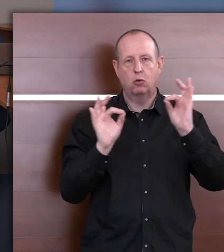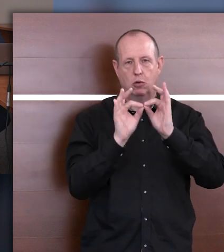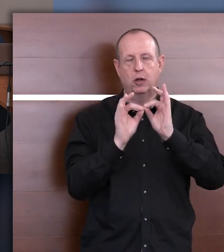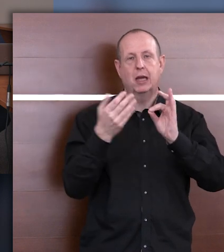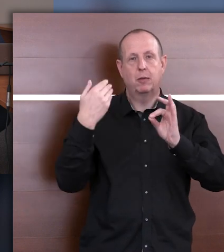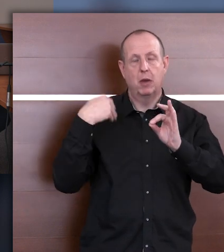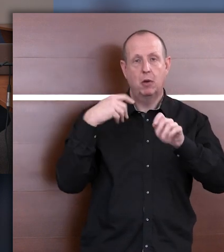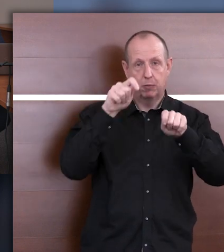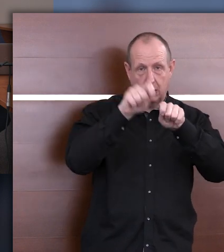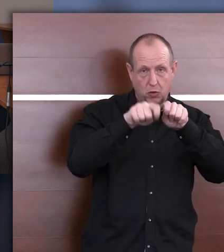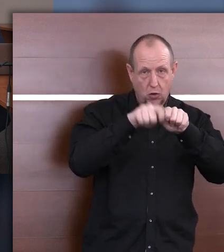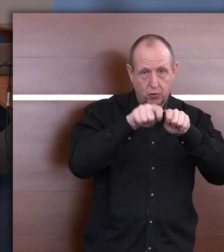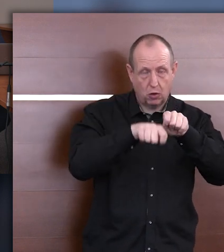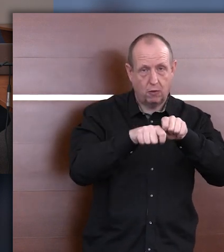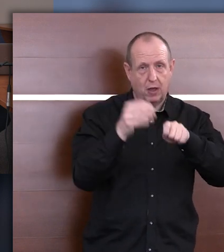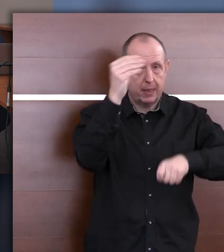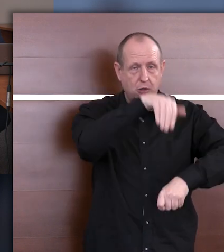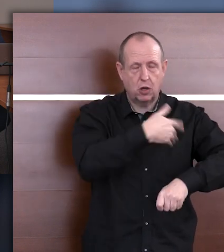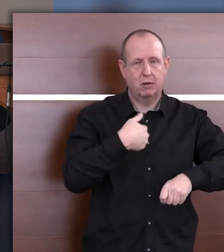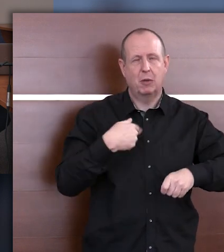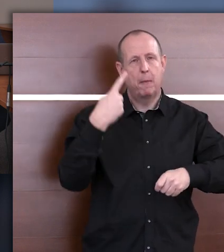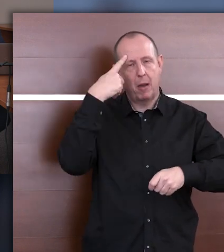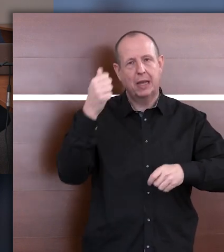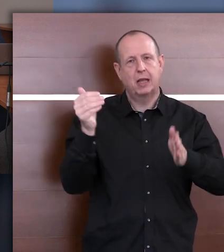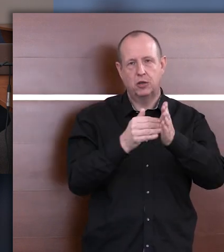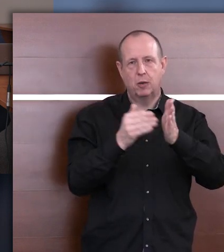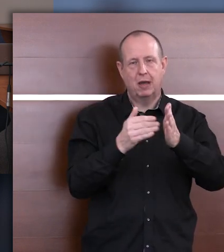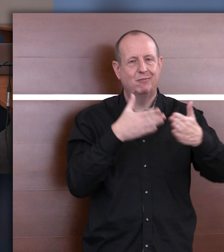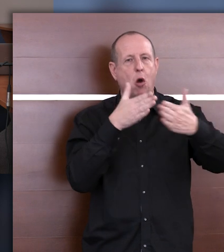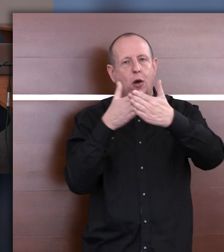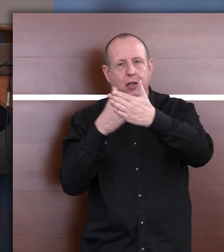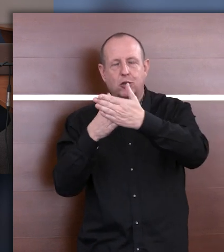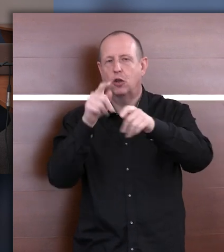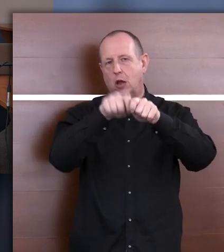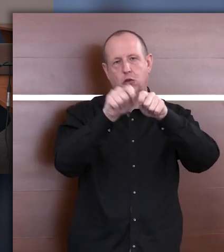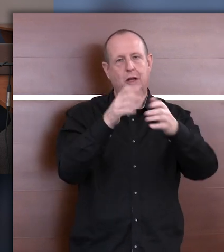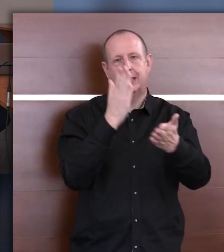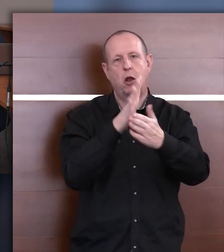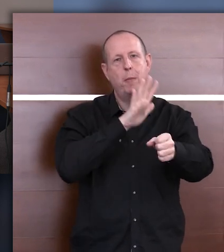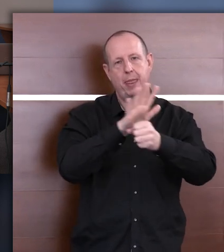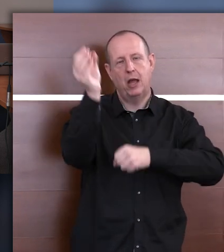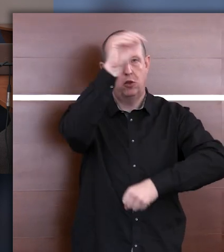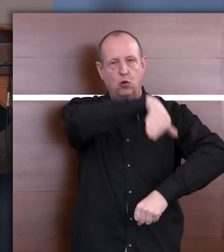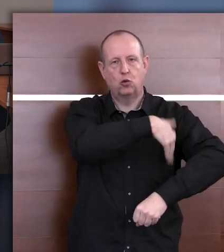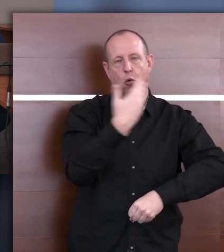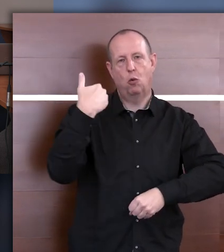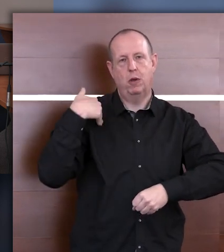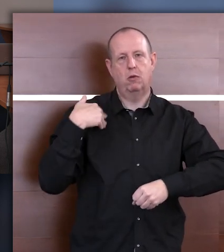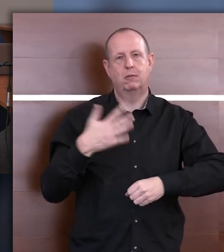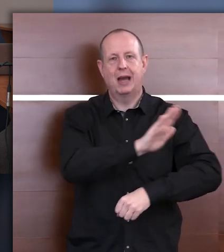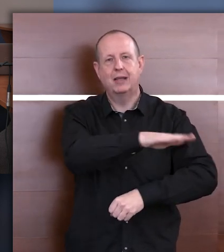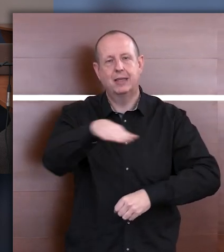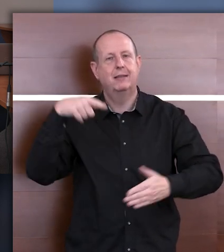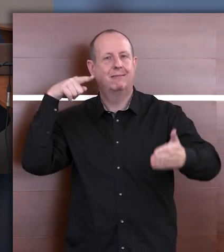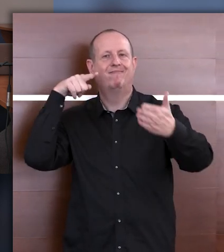skontrolowanych szkołach. Musimy pamiętać, że działamy na bardzo ograniczonej populacji. To było jednak 15 szkół, aby te dzieci trafiały